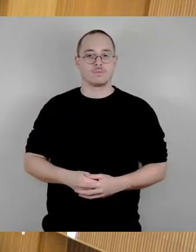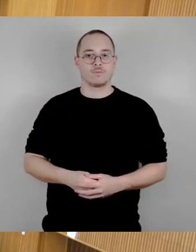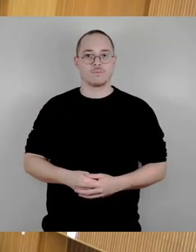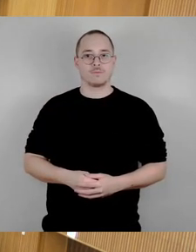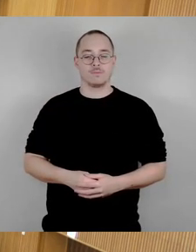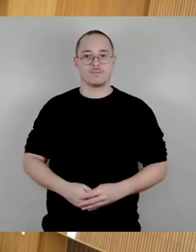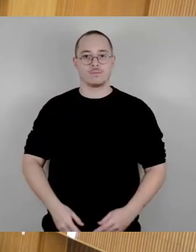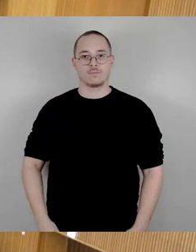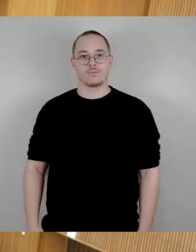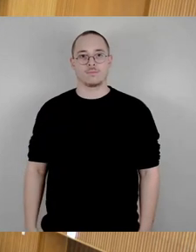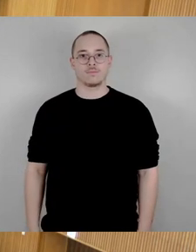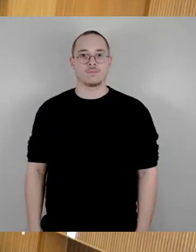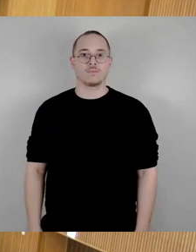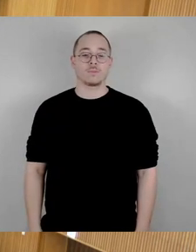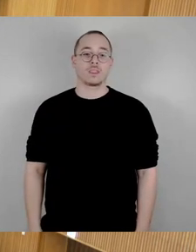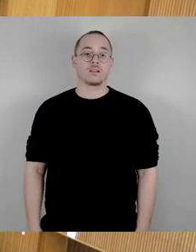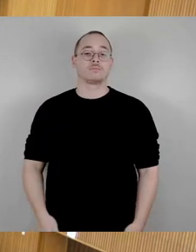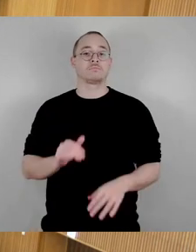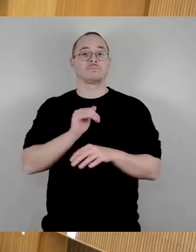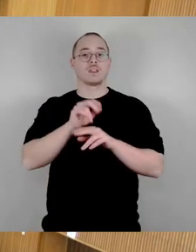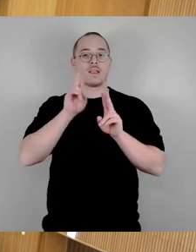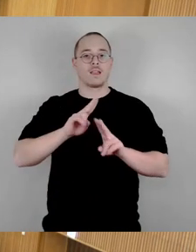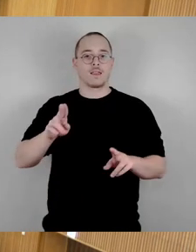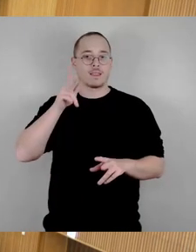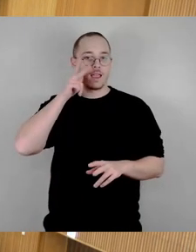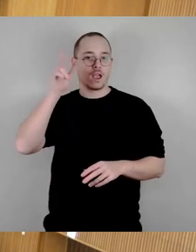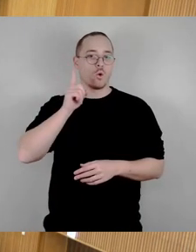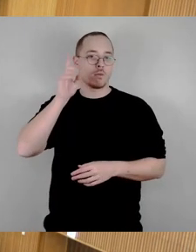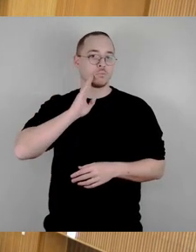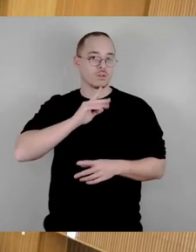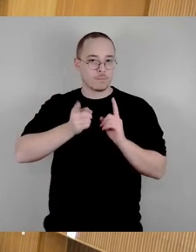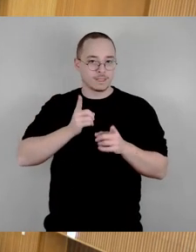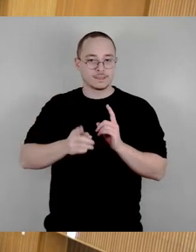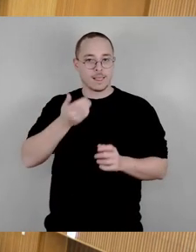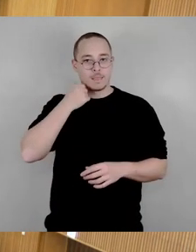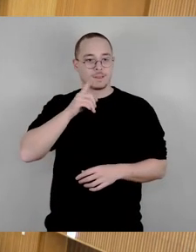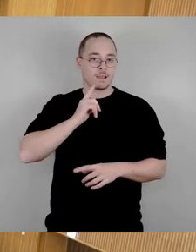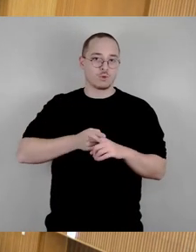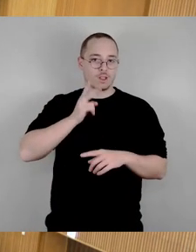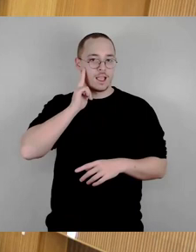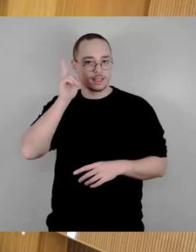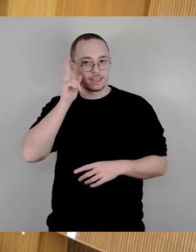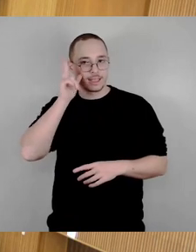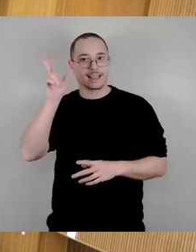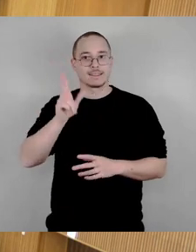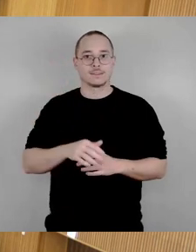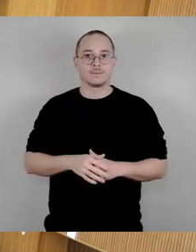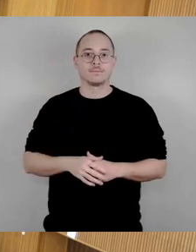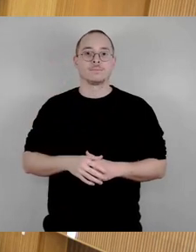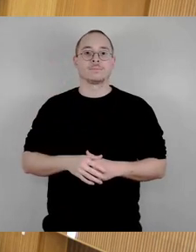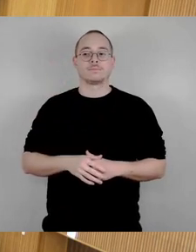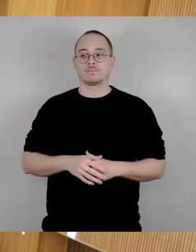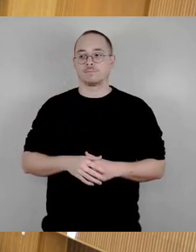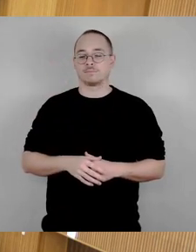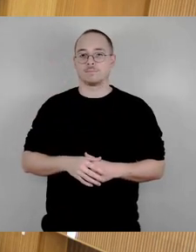Sehr geehrter Herr Oberbürgermeister, meine Damen und Herren, an das Verfahren bezüglich der Entwicklung des Quartiers